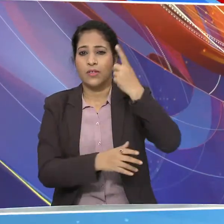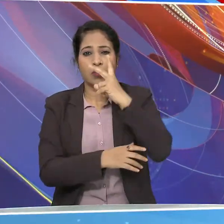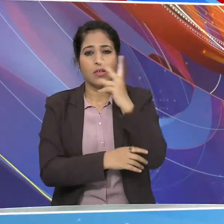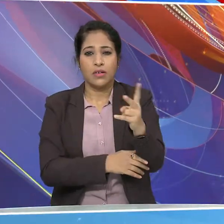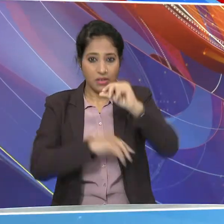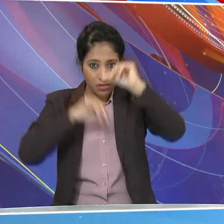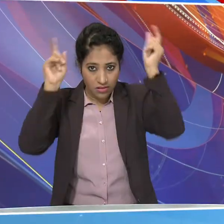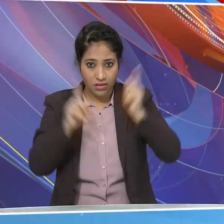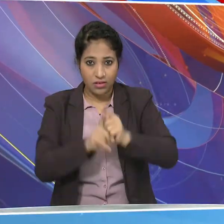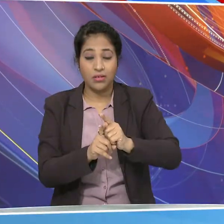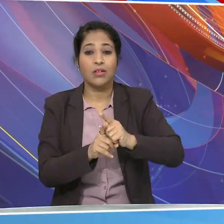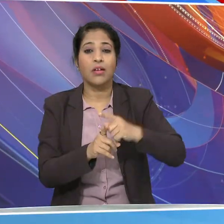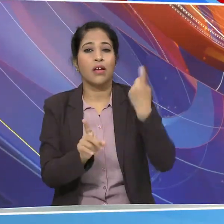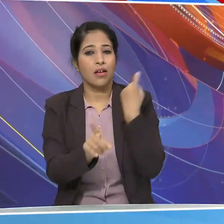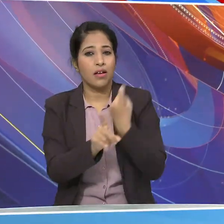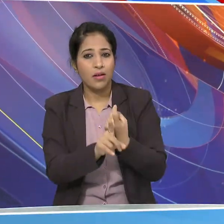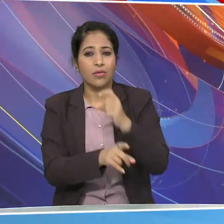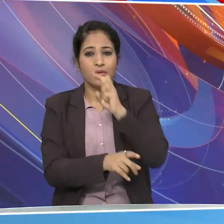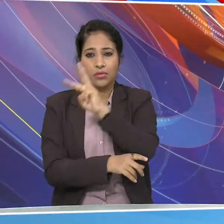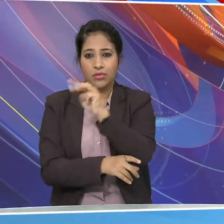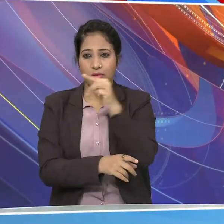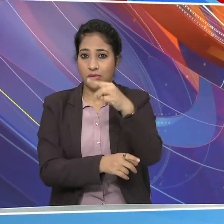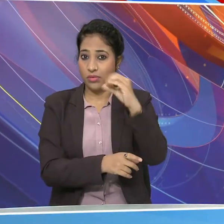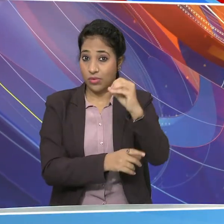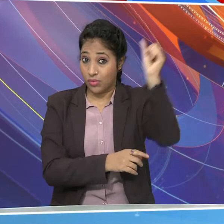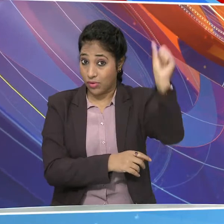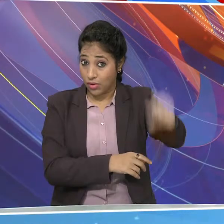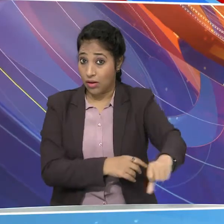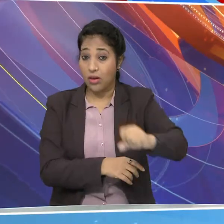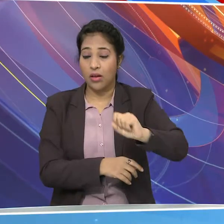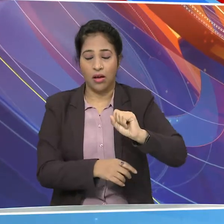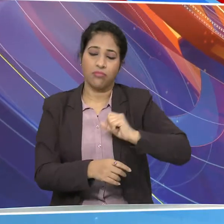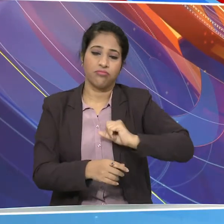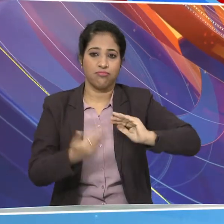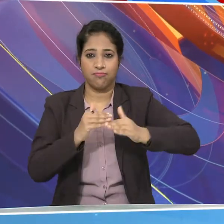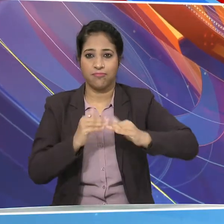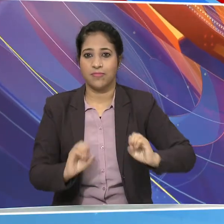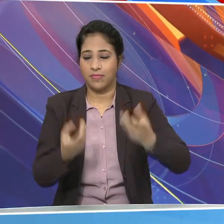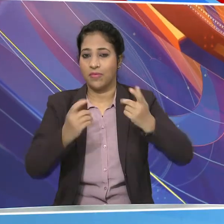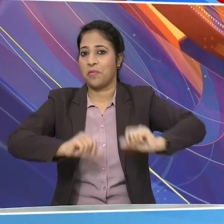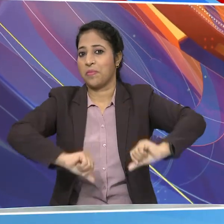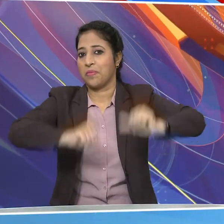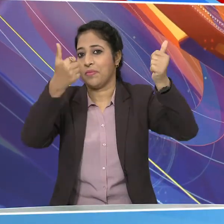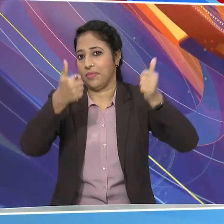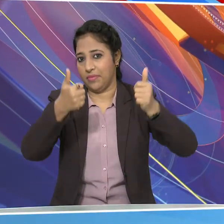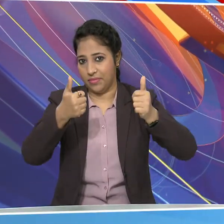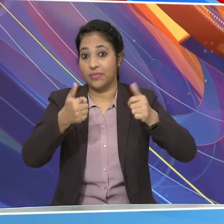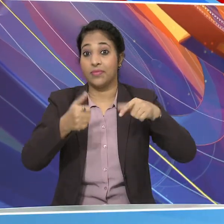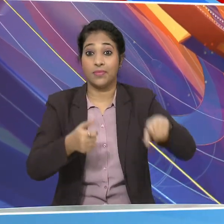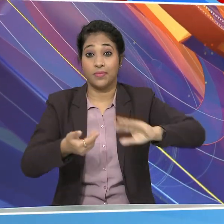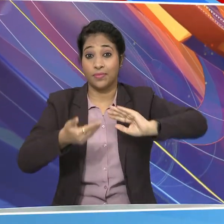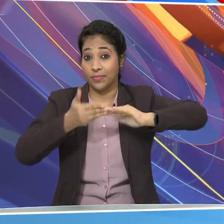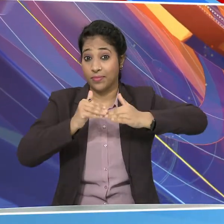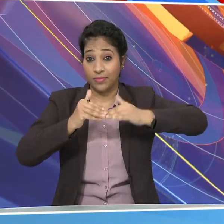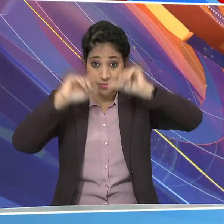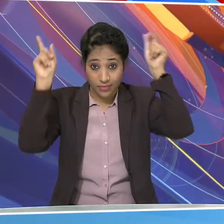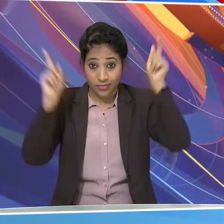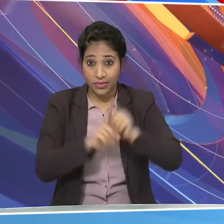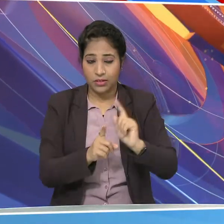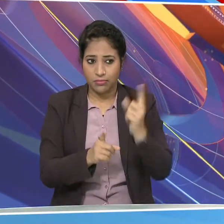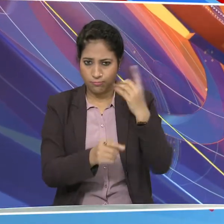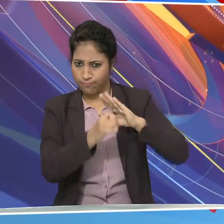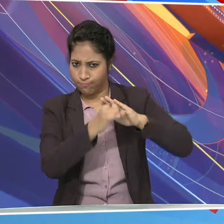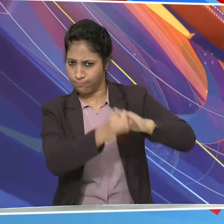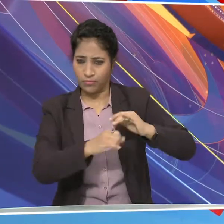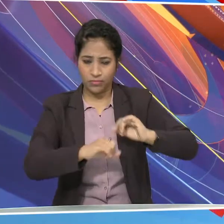भारत ने कंबोडिया को तीन शूने से हरा कर अपने अभियान की शुरुआत जीत सकी है इस माच में भारत ने शुरु से दब